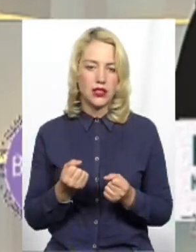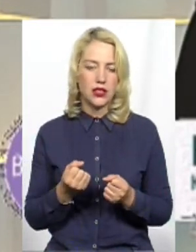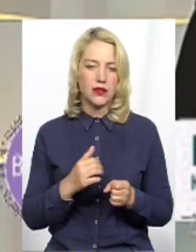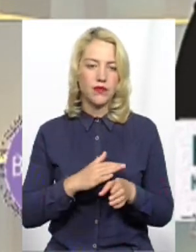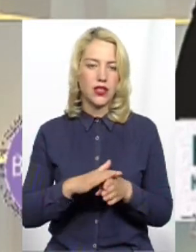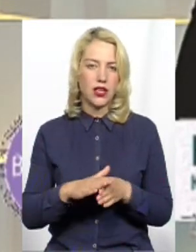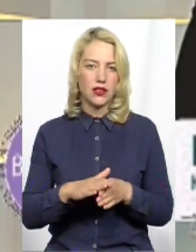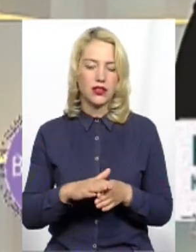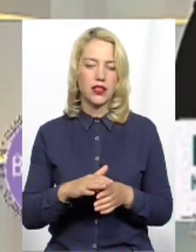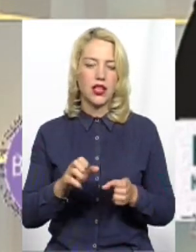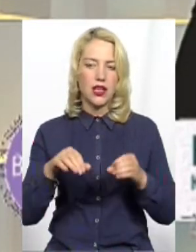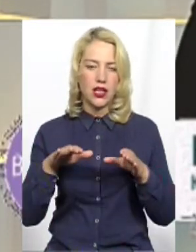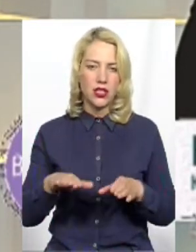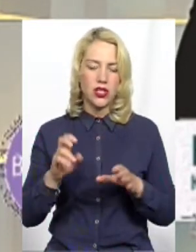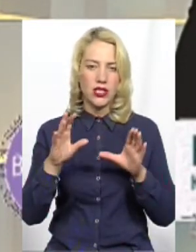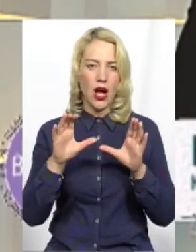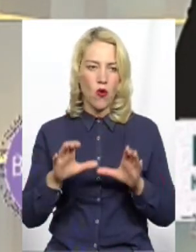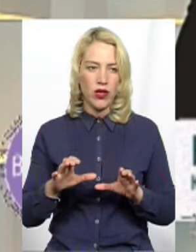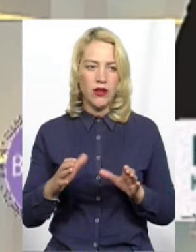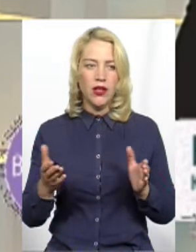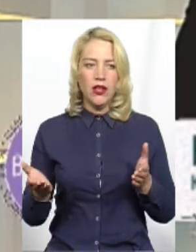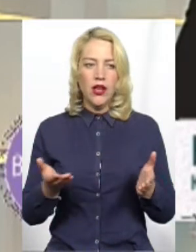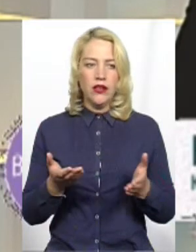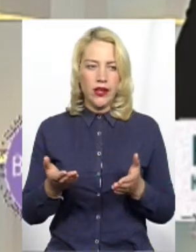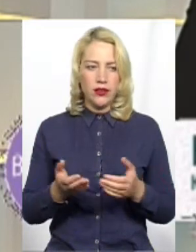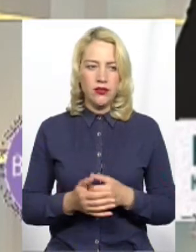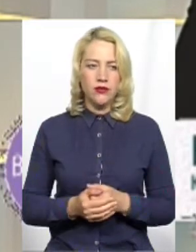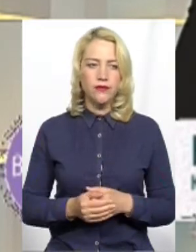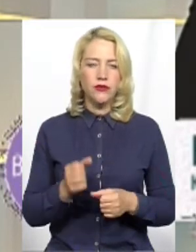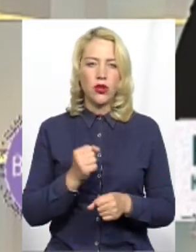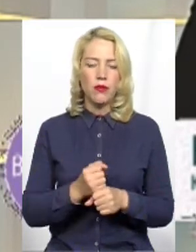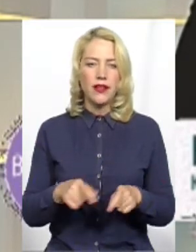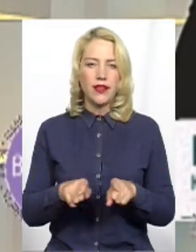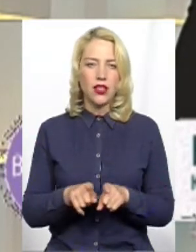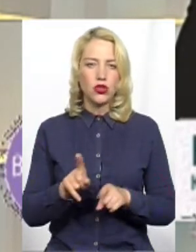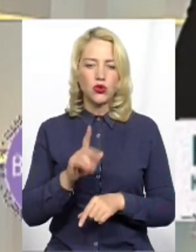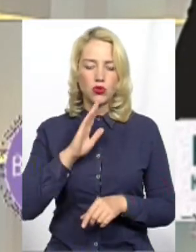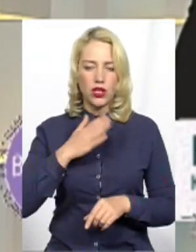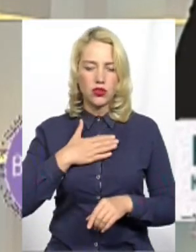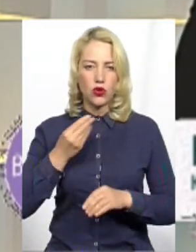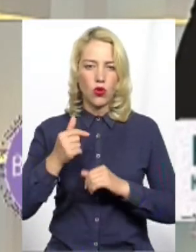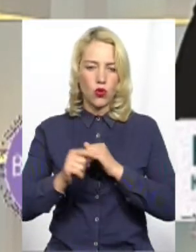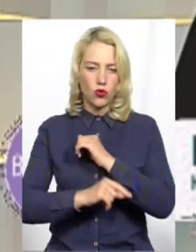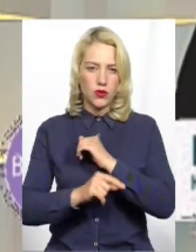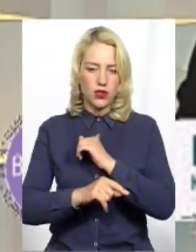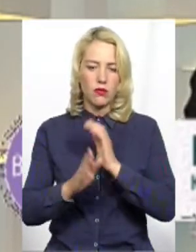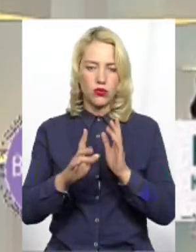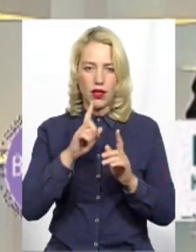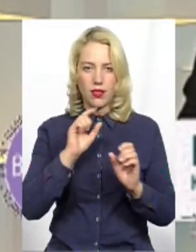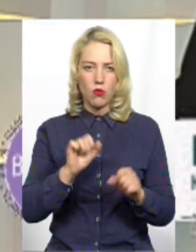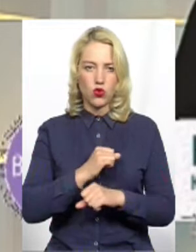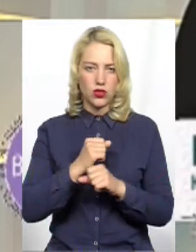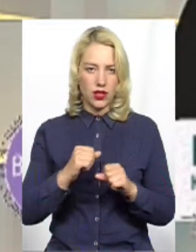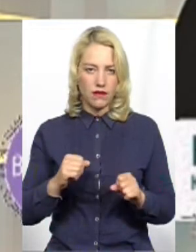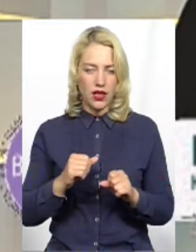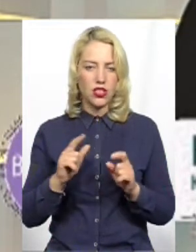ряд рішень і законів, які зроблять так, що корупція в нашій державі неможлива. І